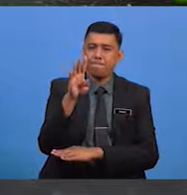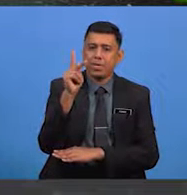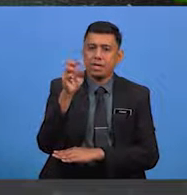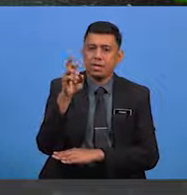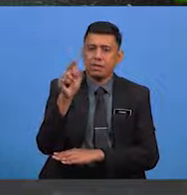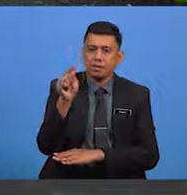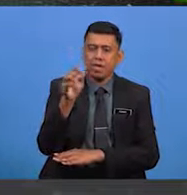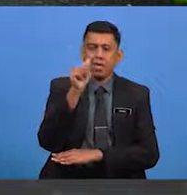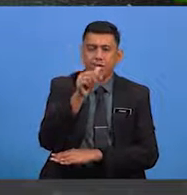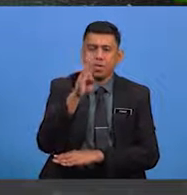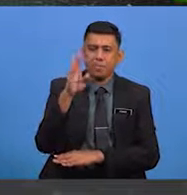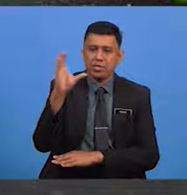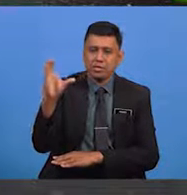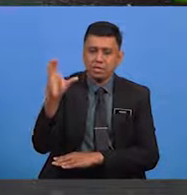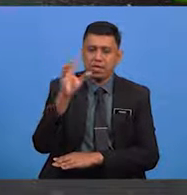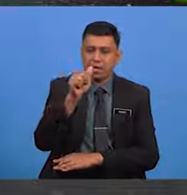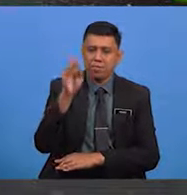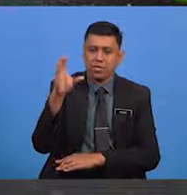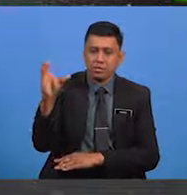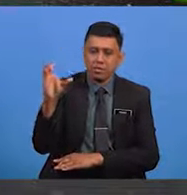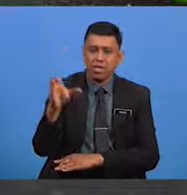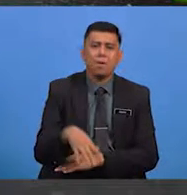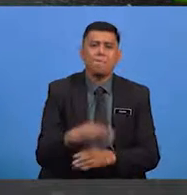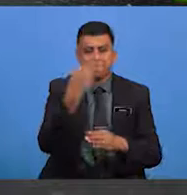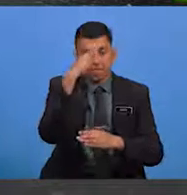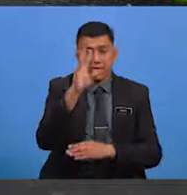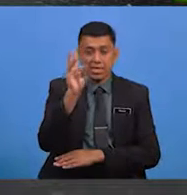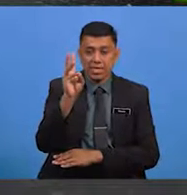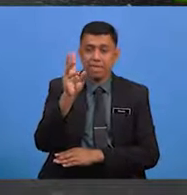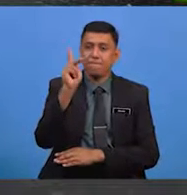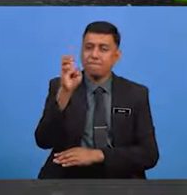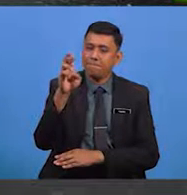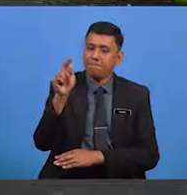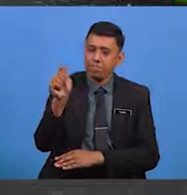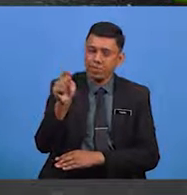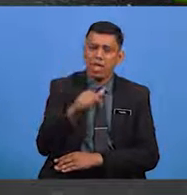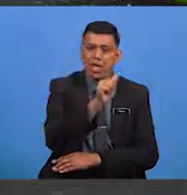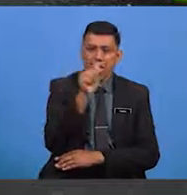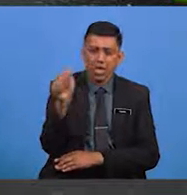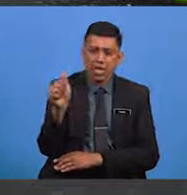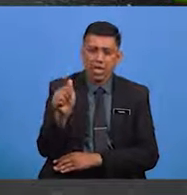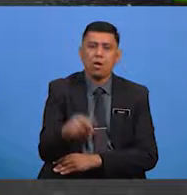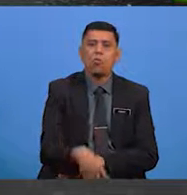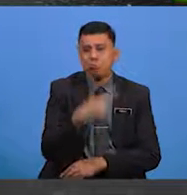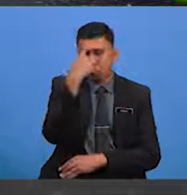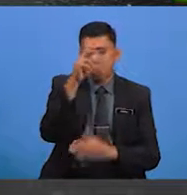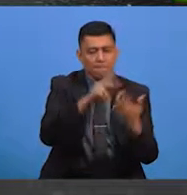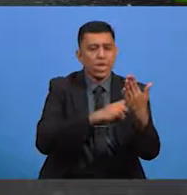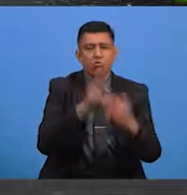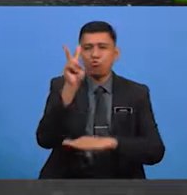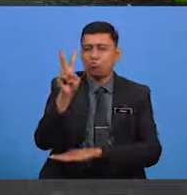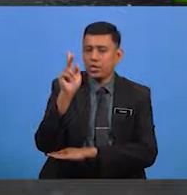ABC bagi pantun 6 kerat dan AA bagi pantun 2 kerat